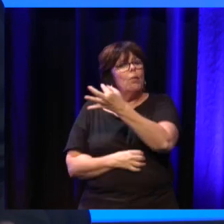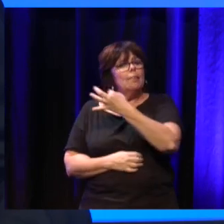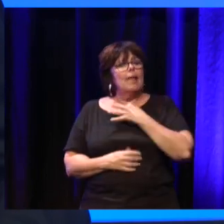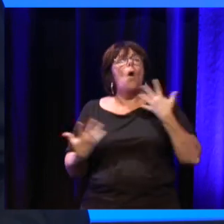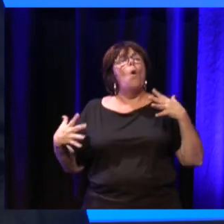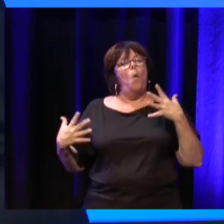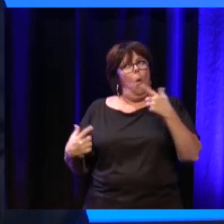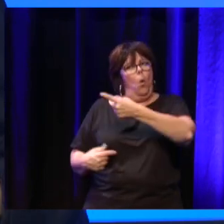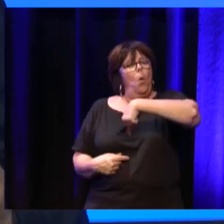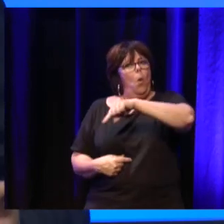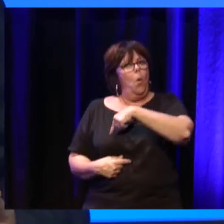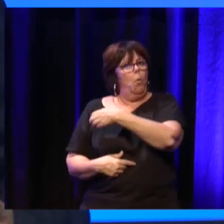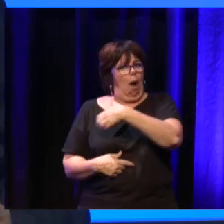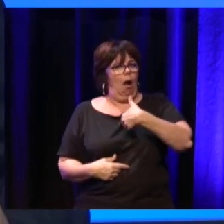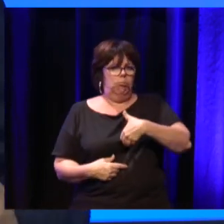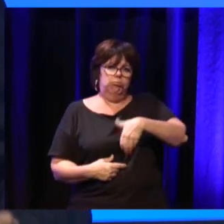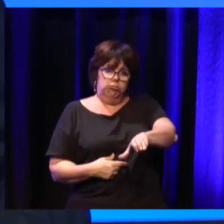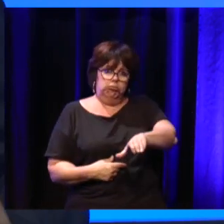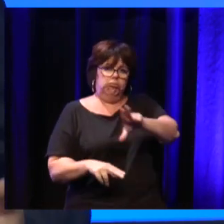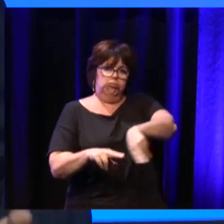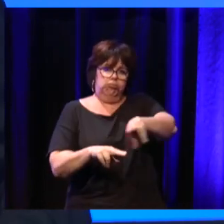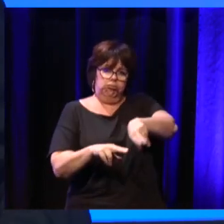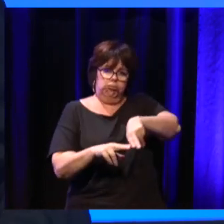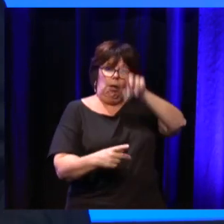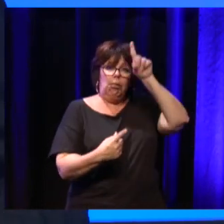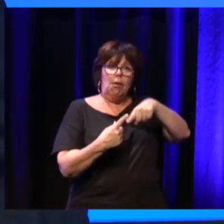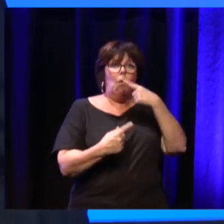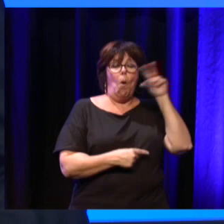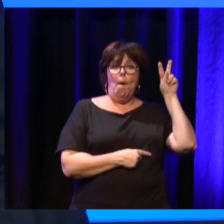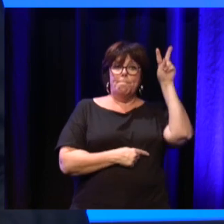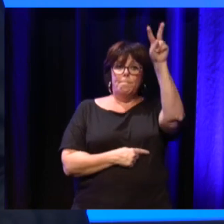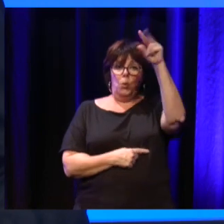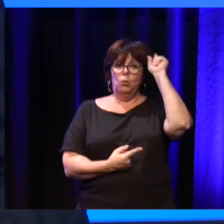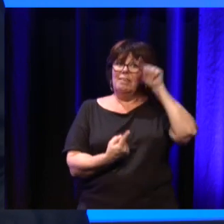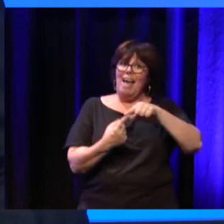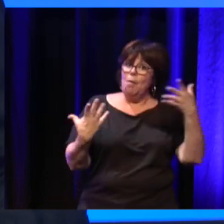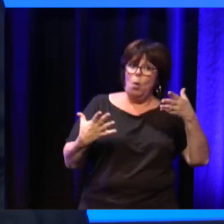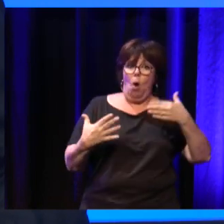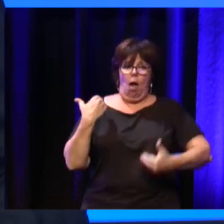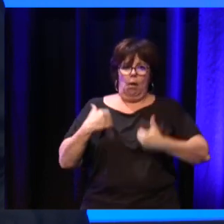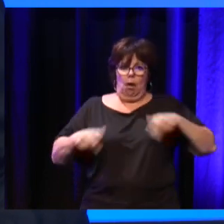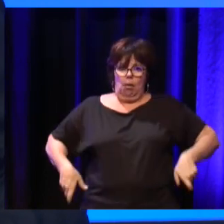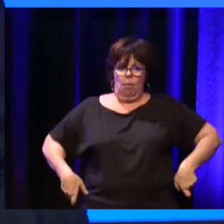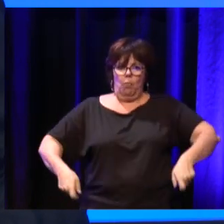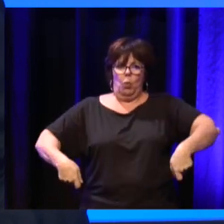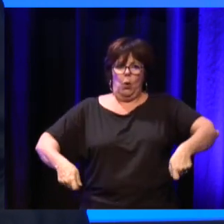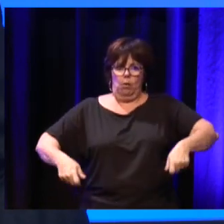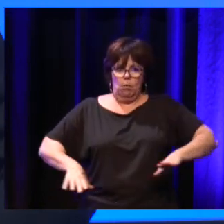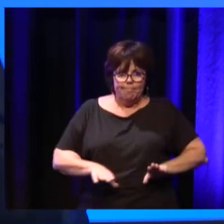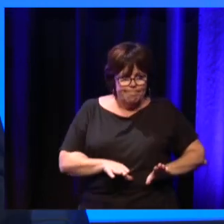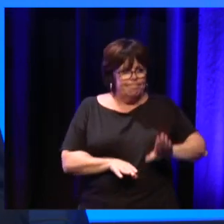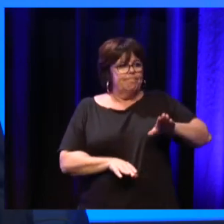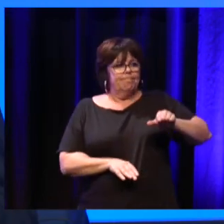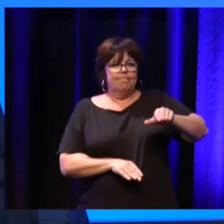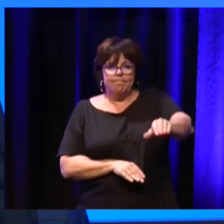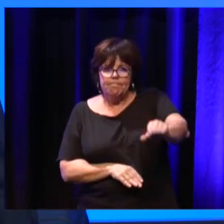physique. On a essayé d'adapter les arrêts de bus, bien évidemment, tous nos trams, nos bus. Mais c'est